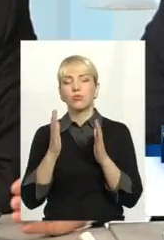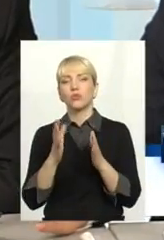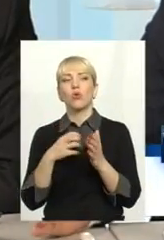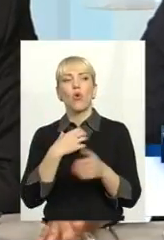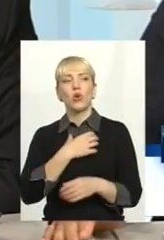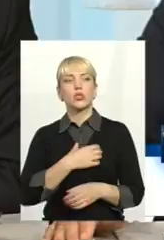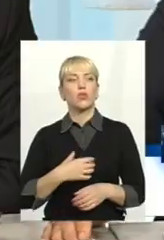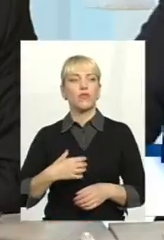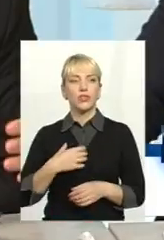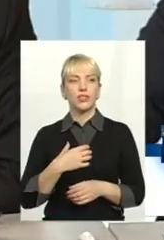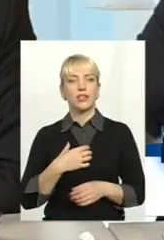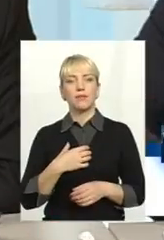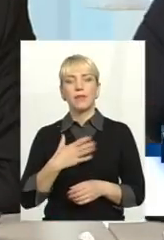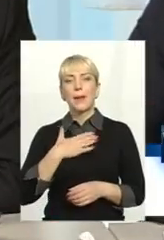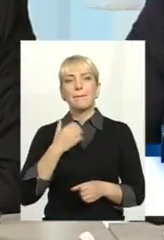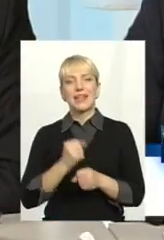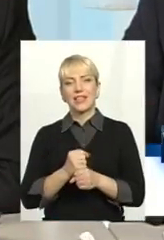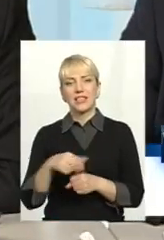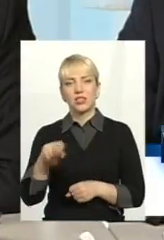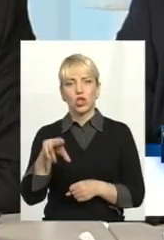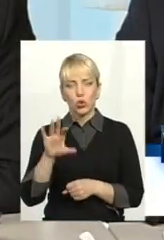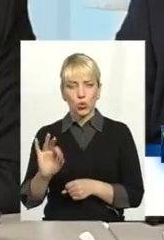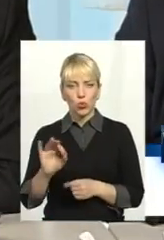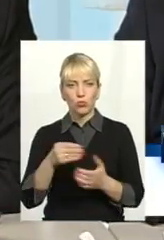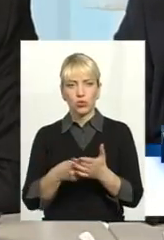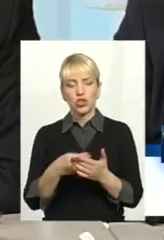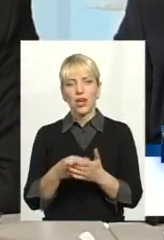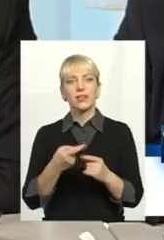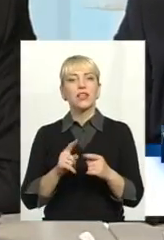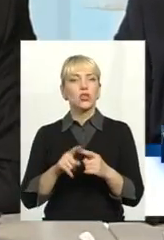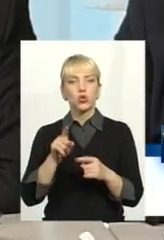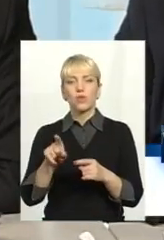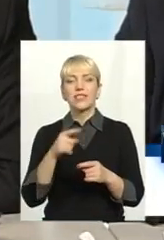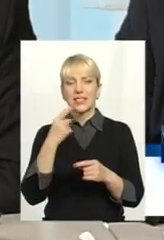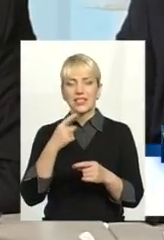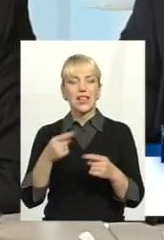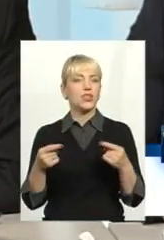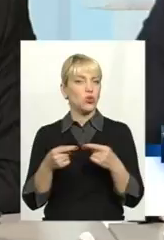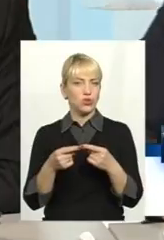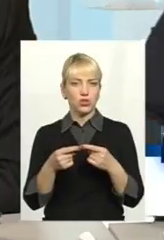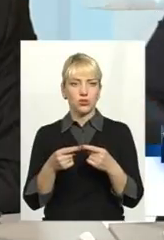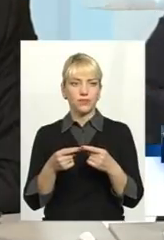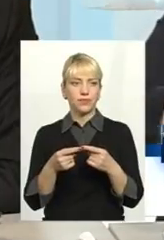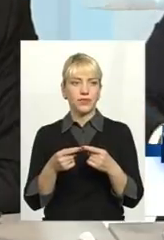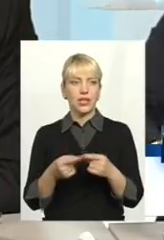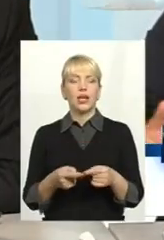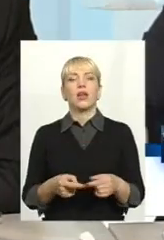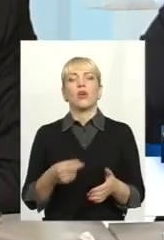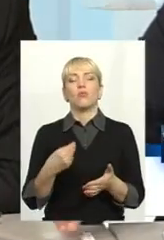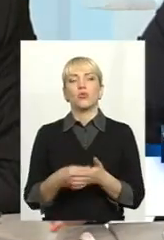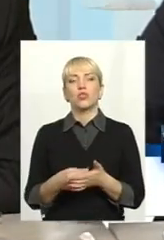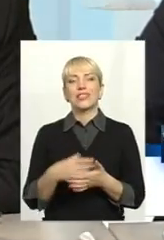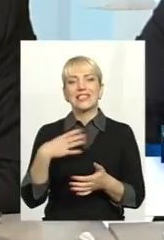претензії в нас до бюджету? Те, що ви сказали абсолютно вірно, що бюджет змушений